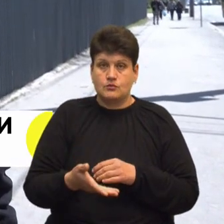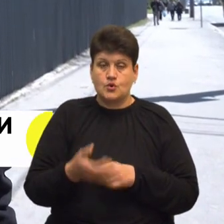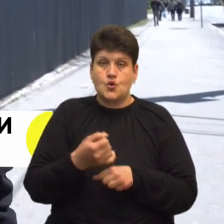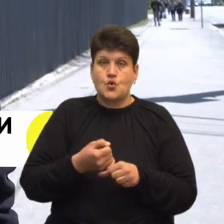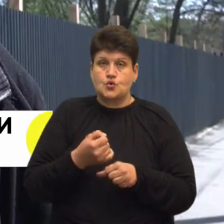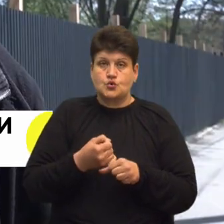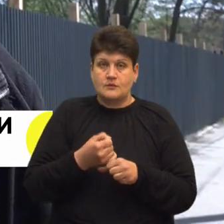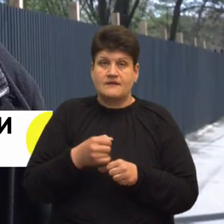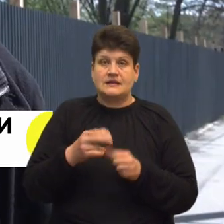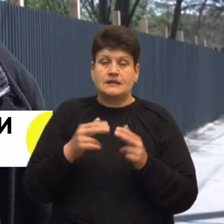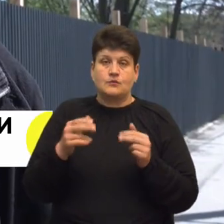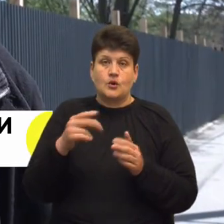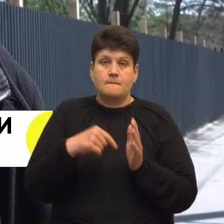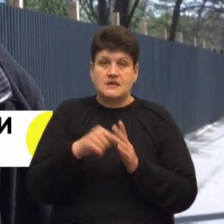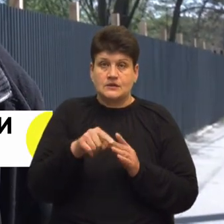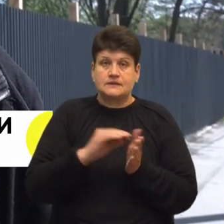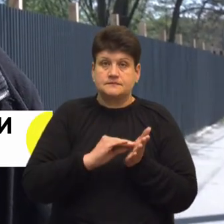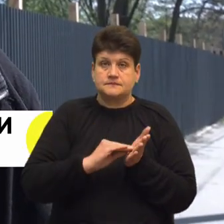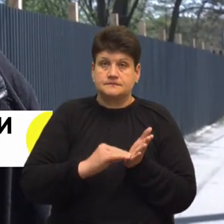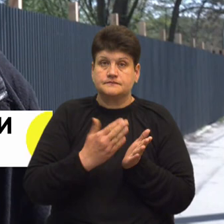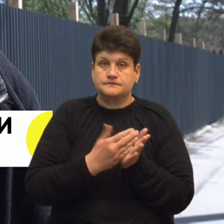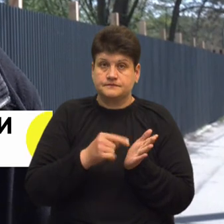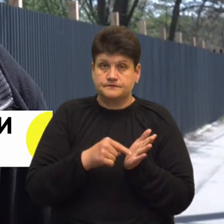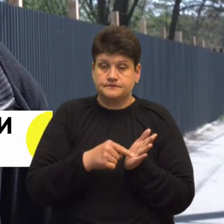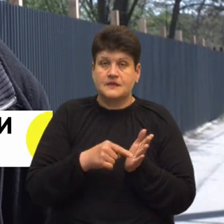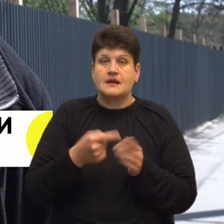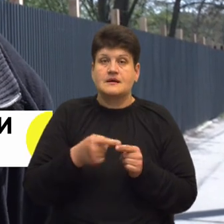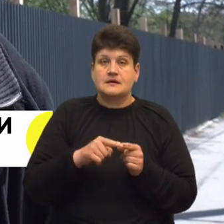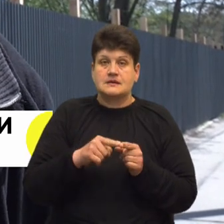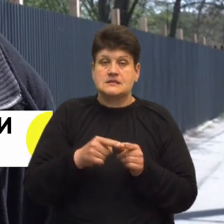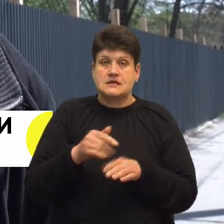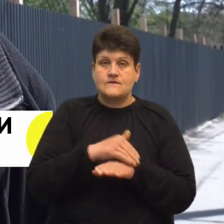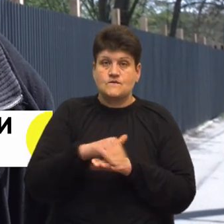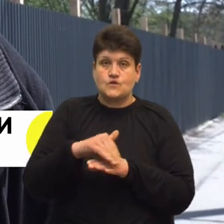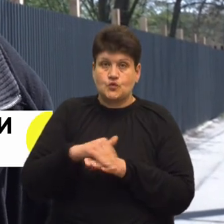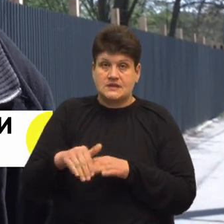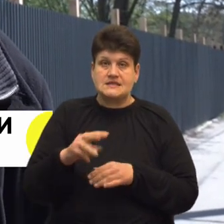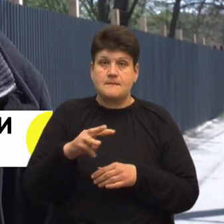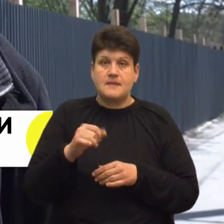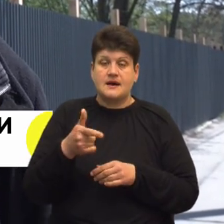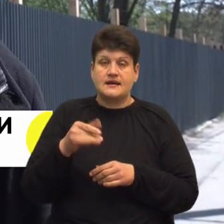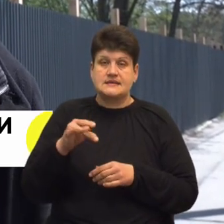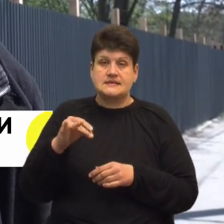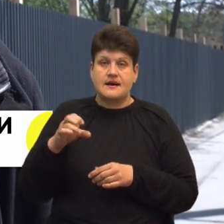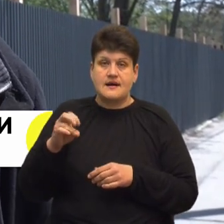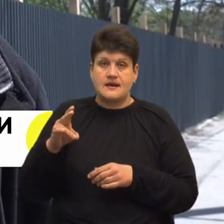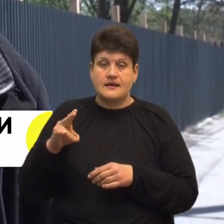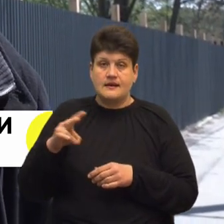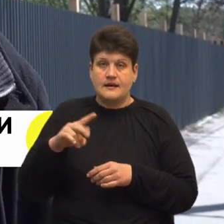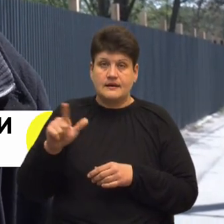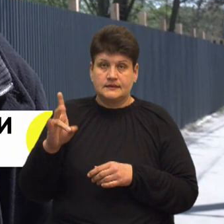його діпромісто. Там зазначено, що попри оці магістральні вулиці, а це і магістральна вулиця, при чому, вдається,